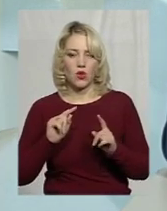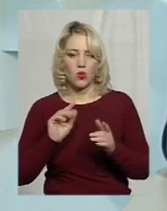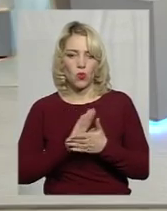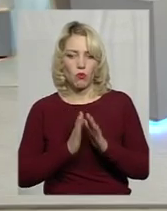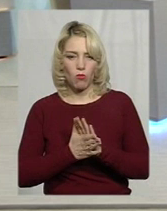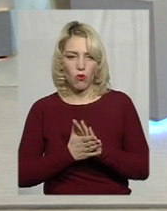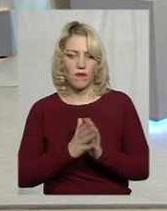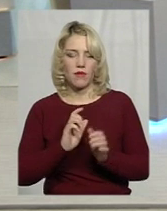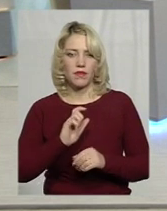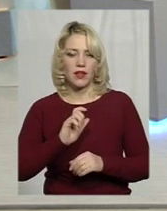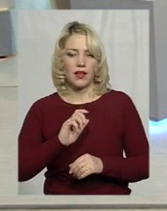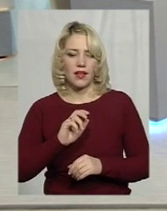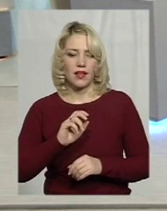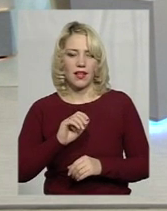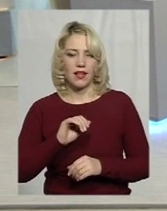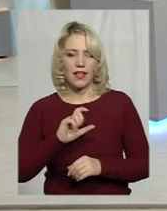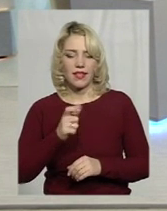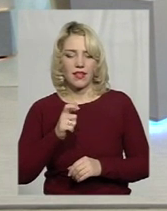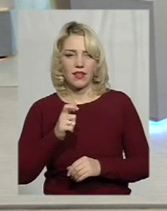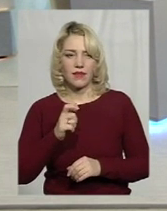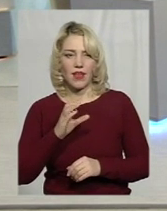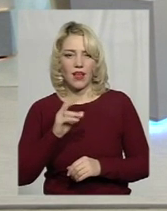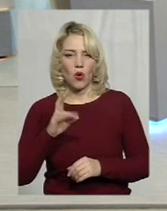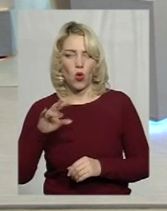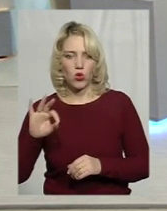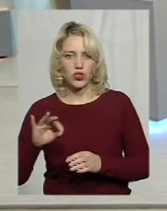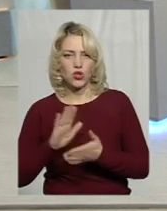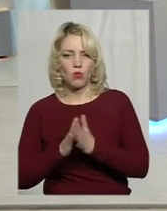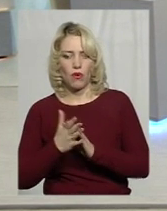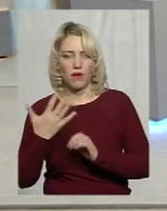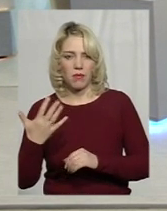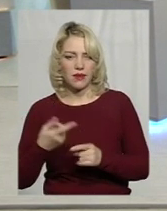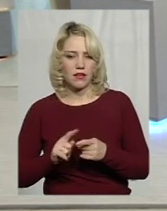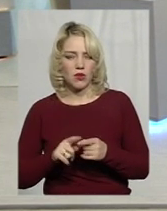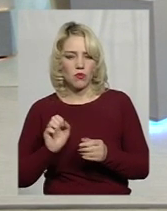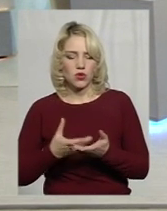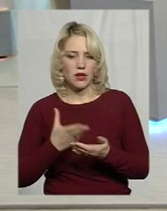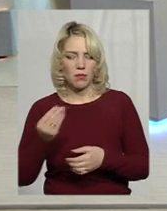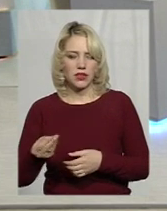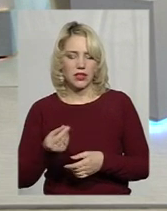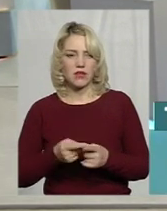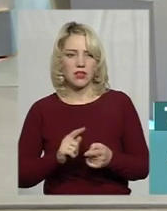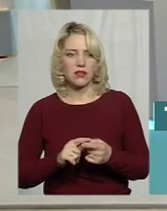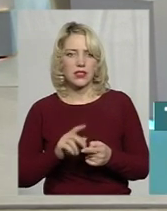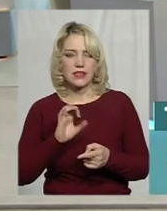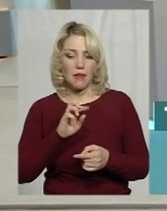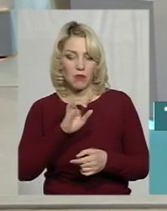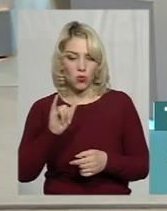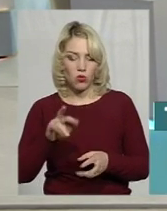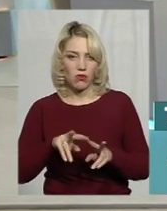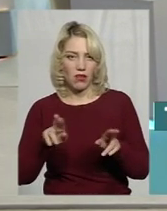екологічним умовам євро-пять. Міг завести таку машину, і заплативши за нею акциз, забувшу вжитку, як за нову. Тобто там